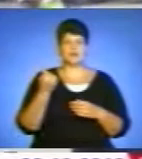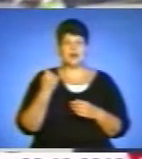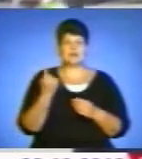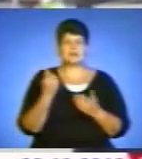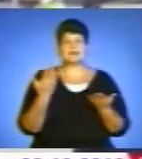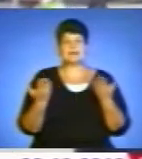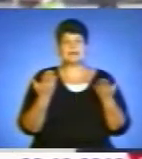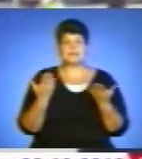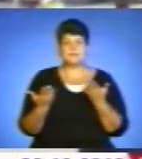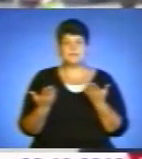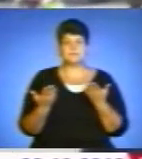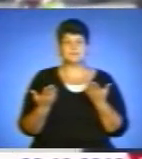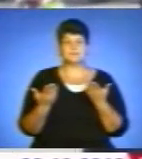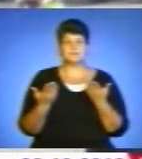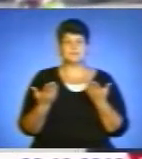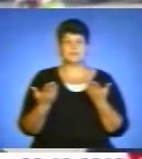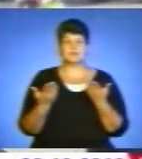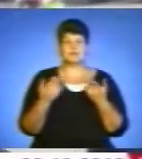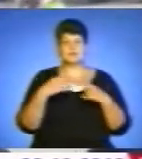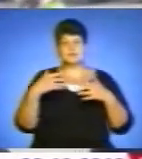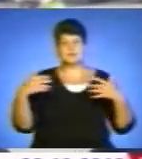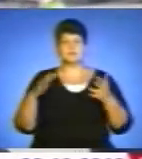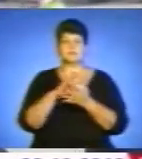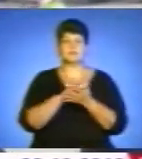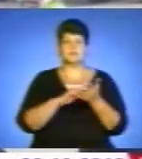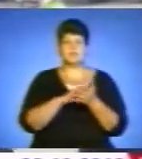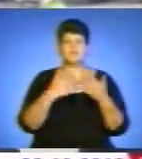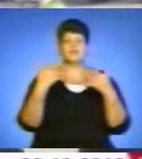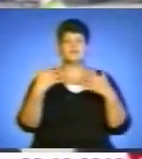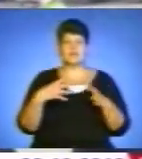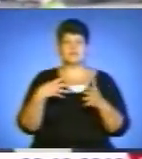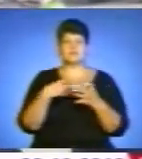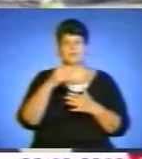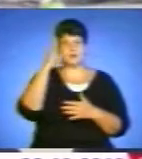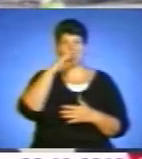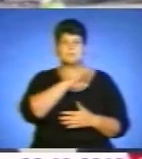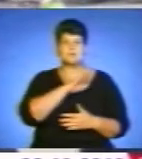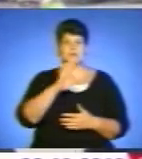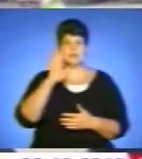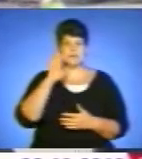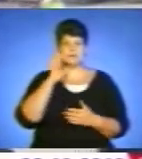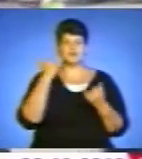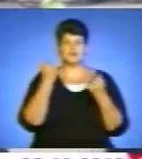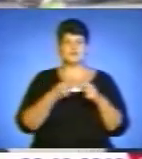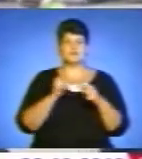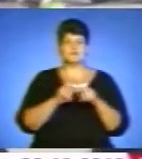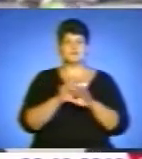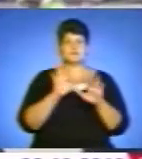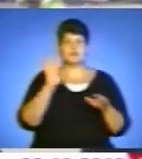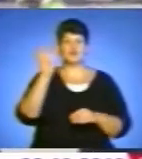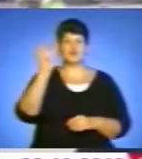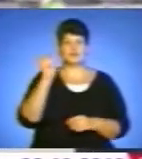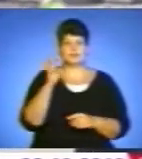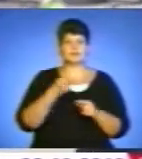об'єктивних сил і суб'єктивних причин втратили своїх батьків. Сьогодні якраз в цій залі 400 таких